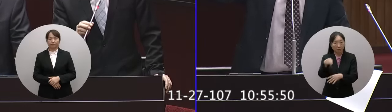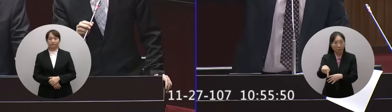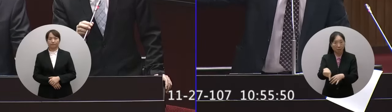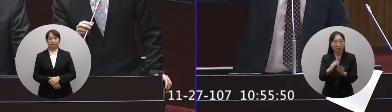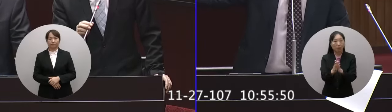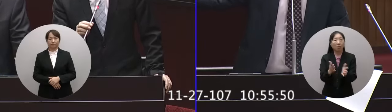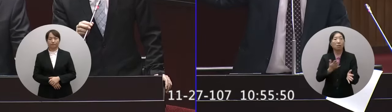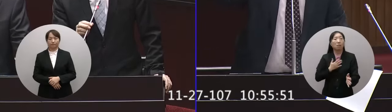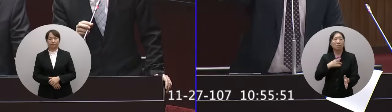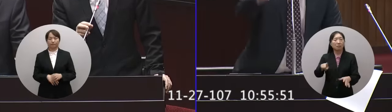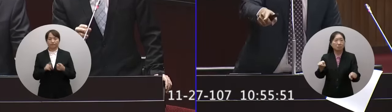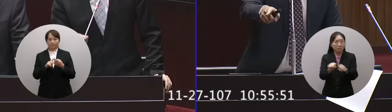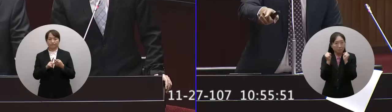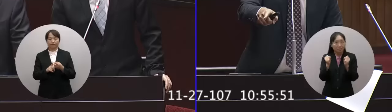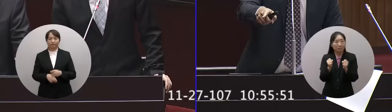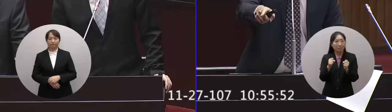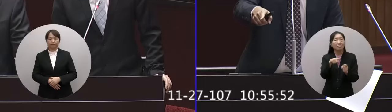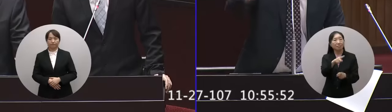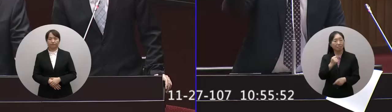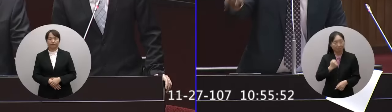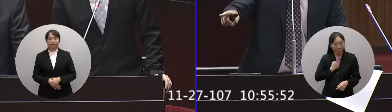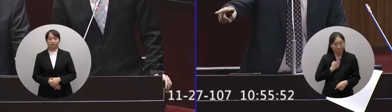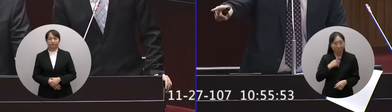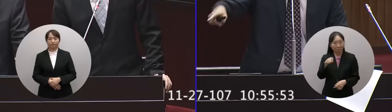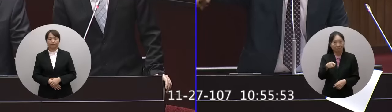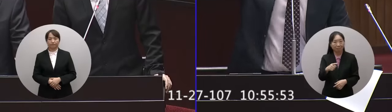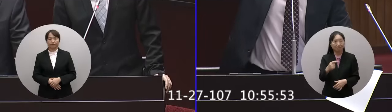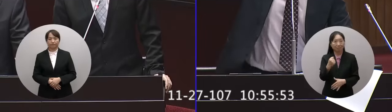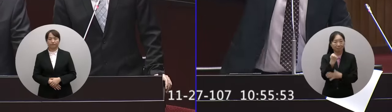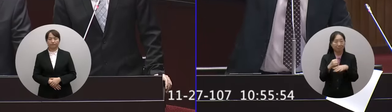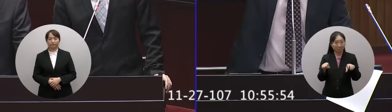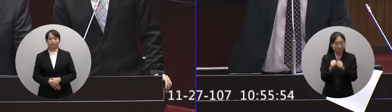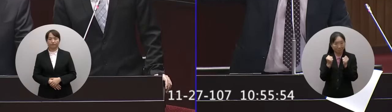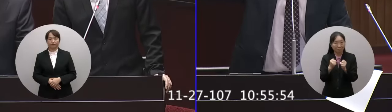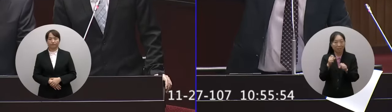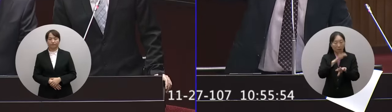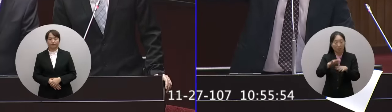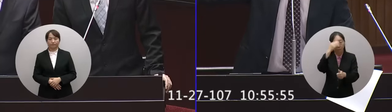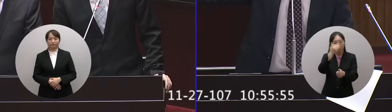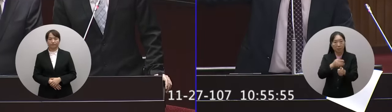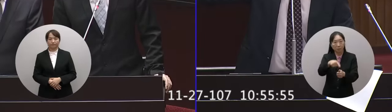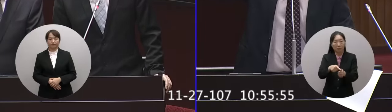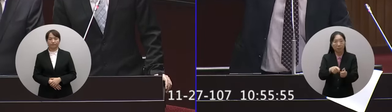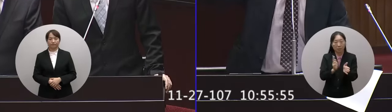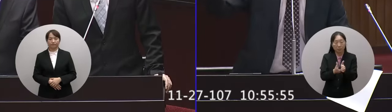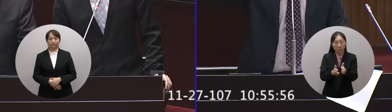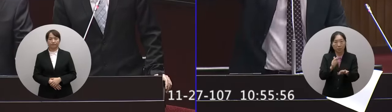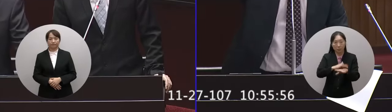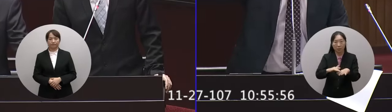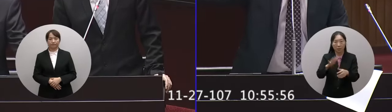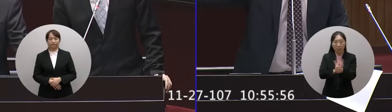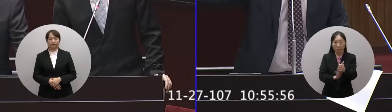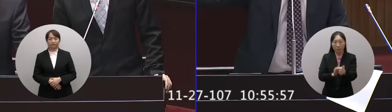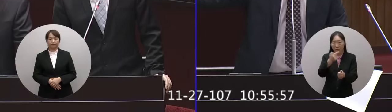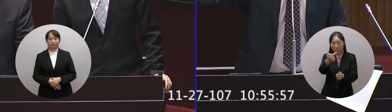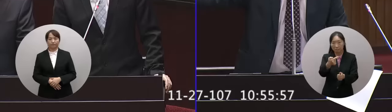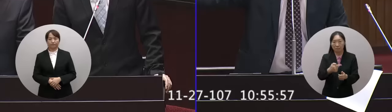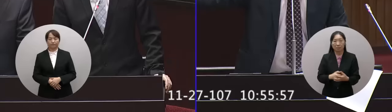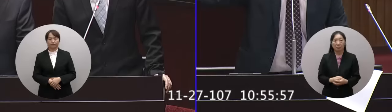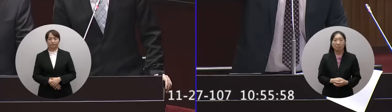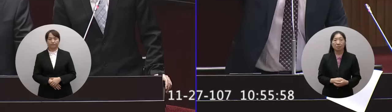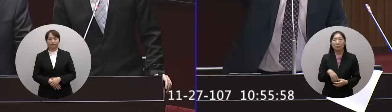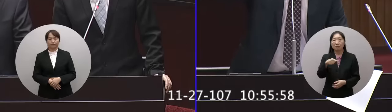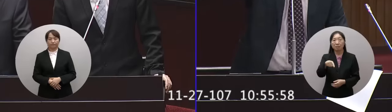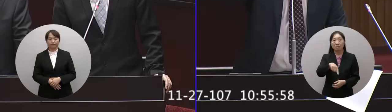已經知道壞了你們也知道主峰棒壞了對於車子的動力對於速度會產生非常直接的影